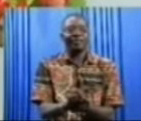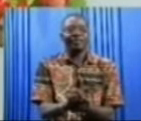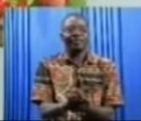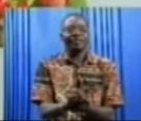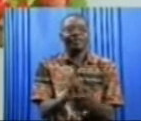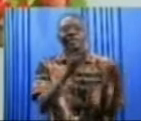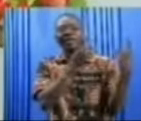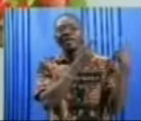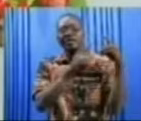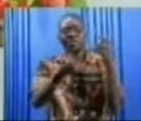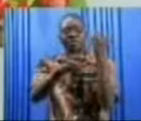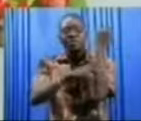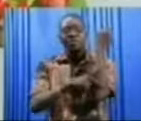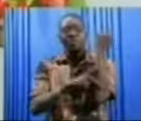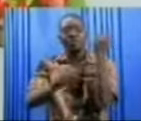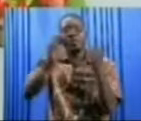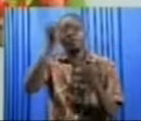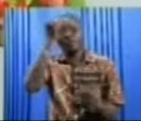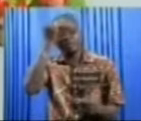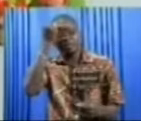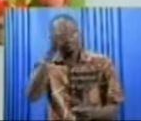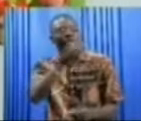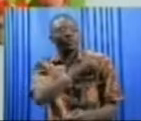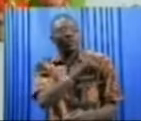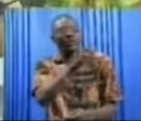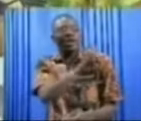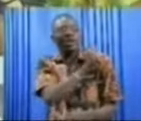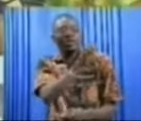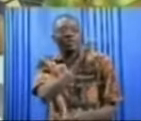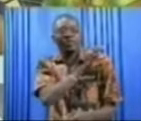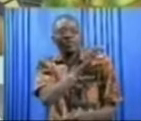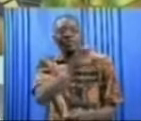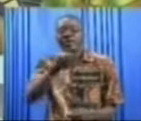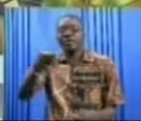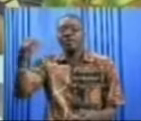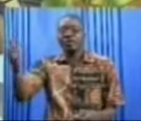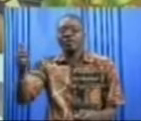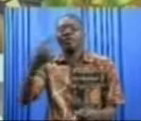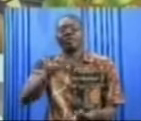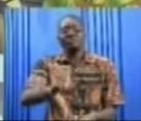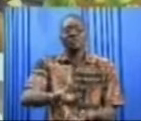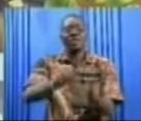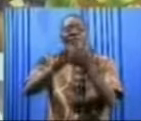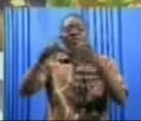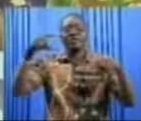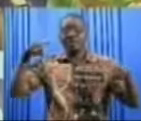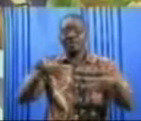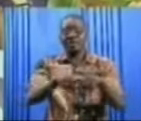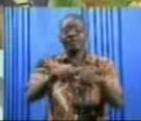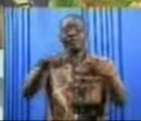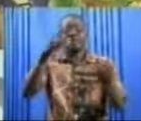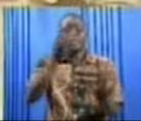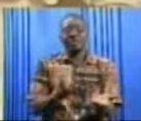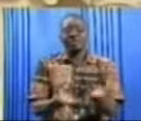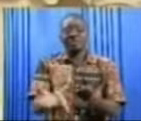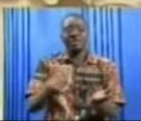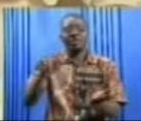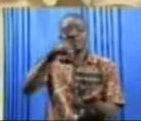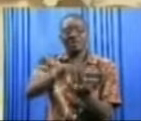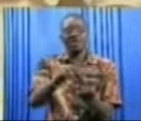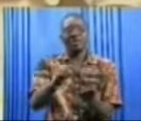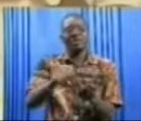Depuis Kudougou, le ministre Toussaint Abel Koulibaly et ses collaborateurs veulent relever le défi d'un service de qualité des collectivités